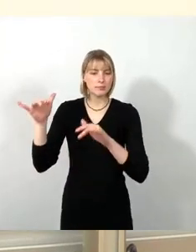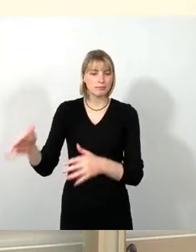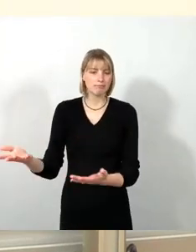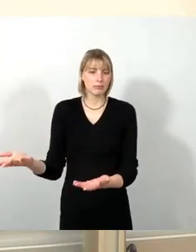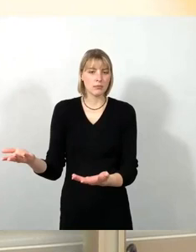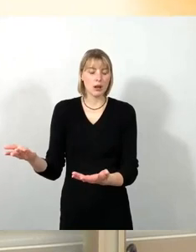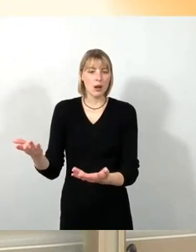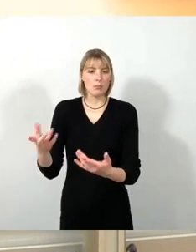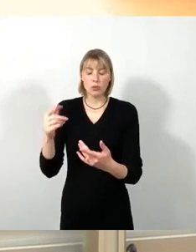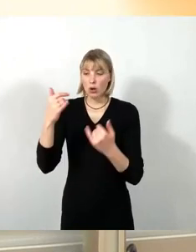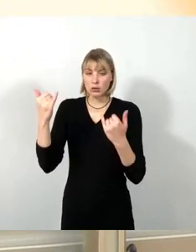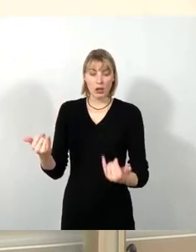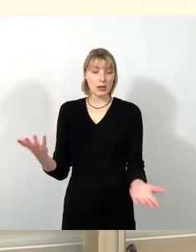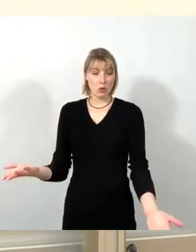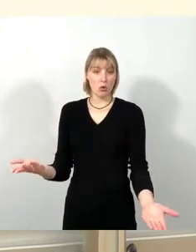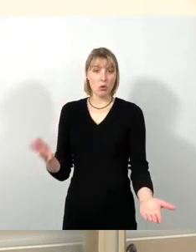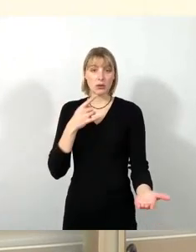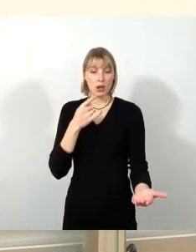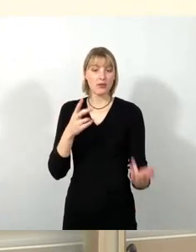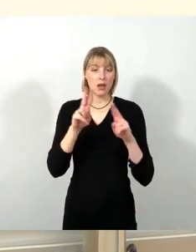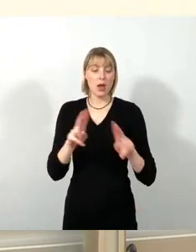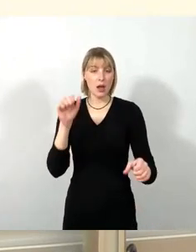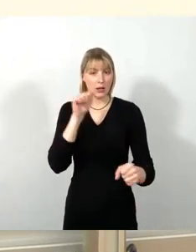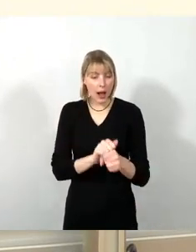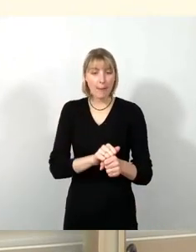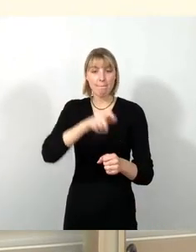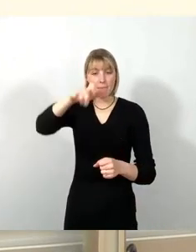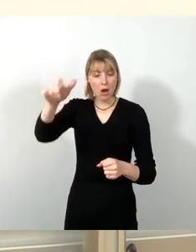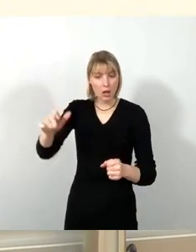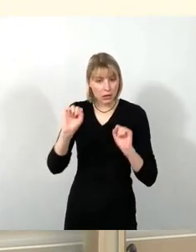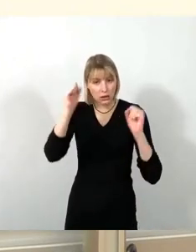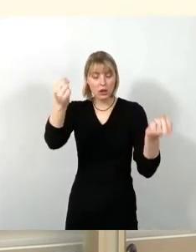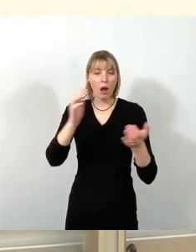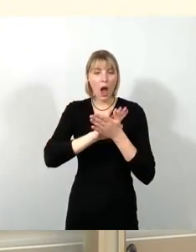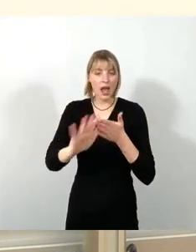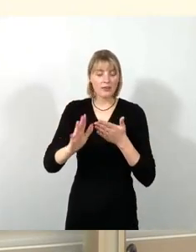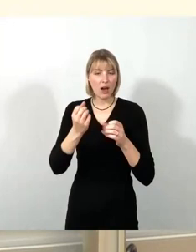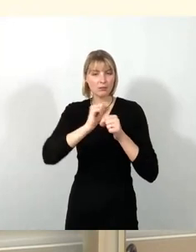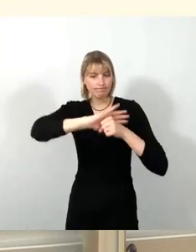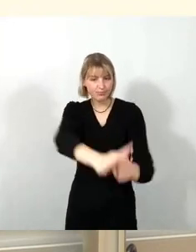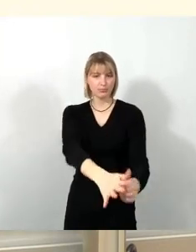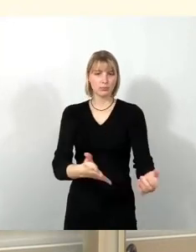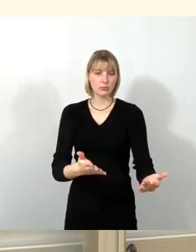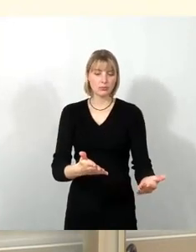empörend, wie Sie hier ehrenamtliches, bürgerschaftliches Engagement in den Schmutz treten. Da sollten Sie sich wirklich dafür schämen.